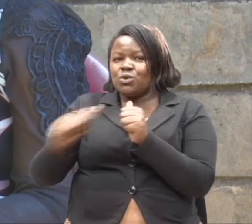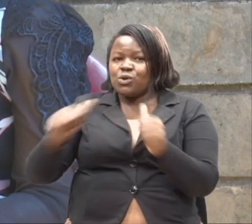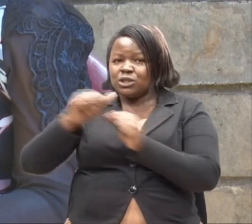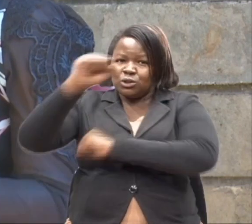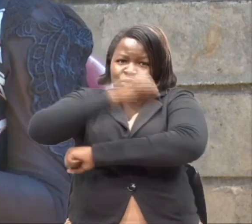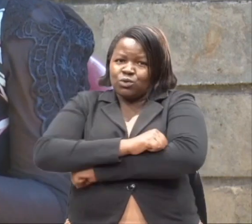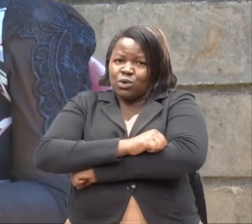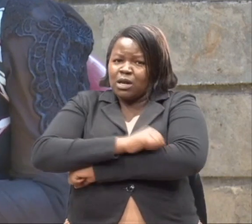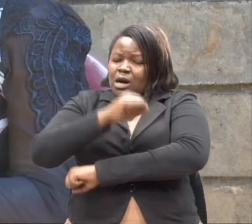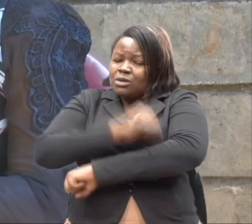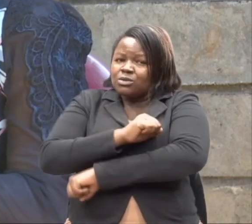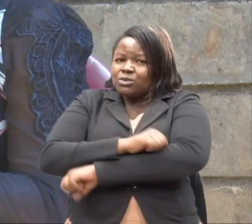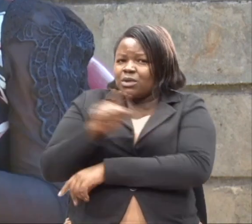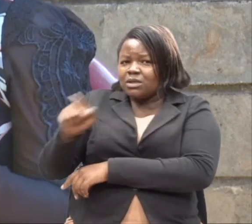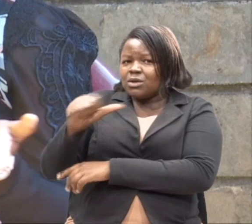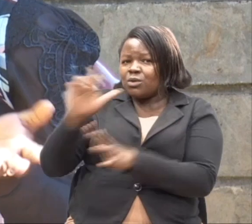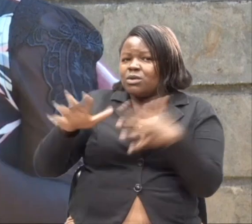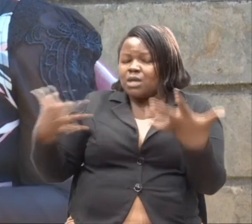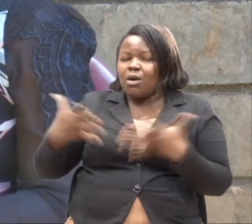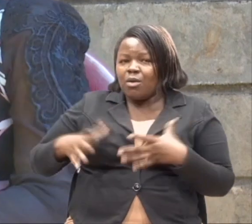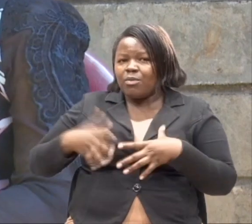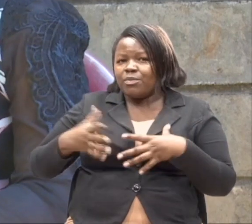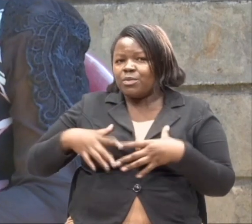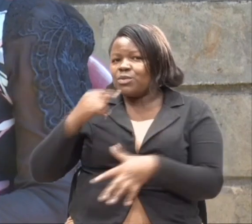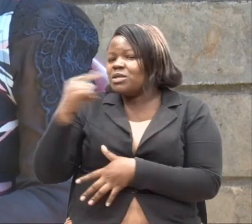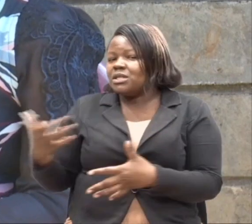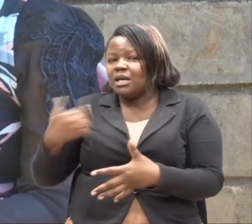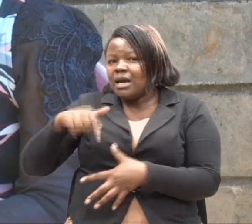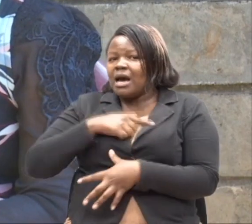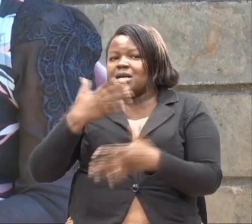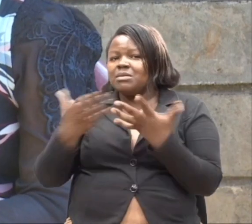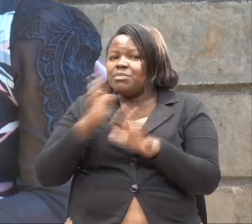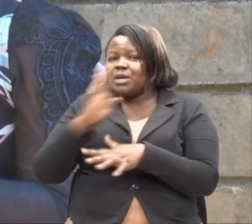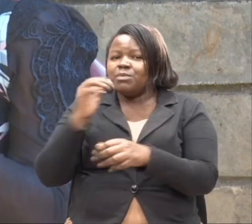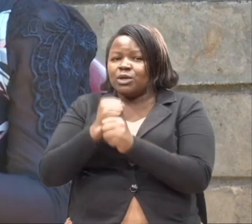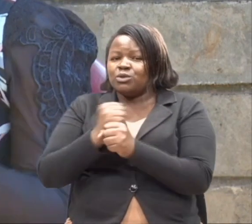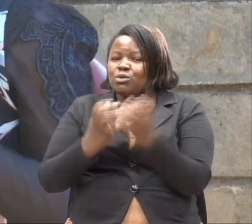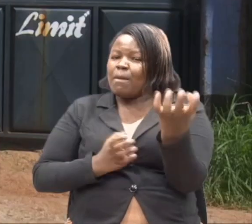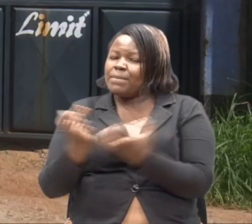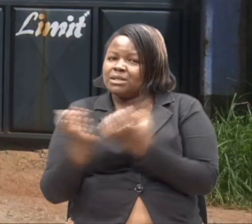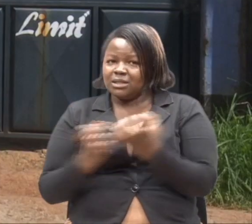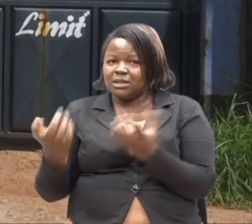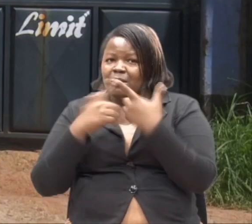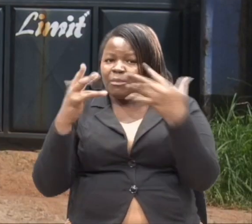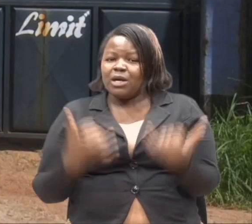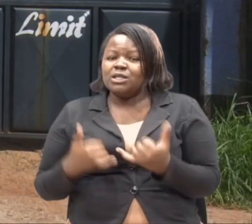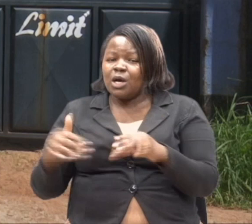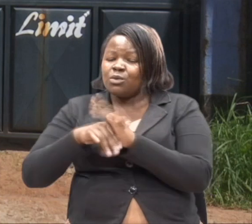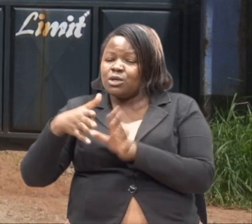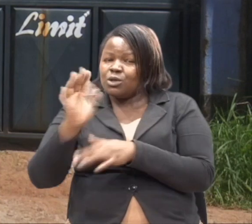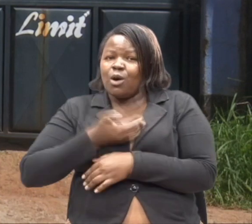ni shule. Hii shule haiputokia tu mambo na vile watu usema, anga, labda tupanya biyashara. Inatokana na hali yako.